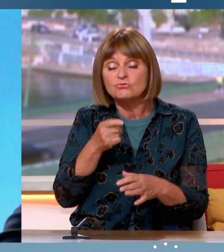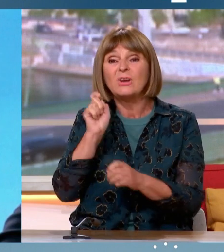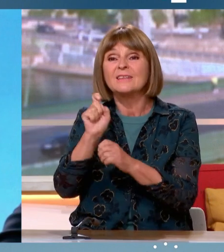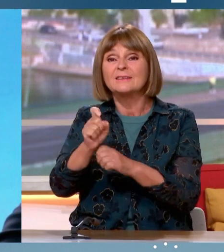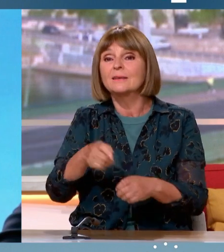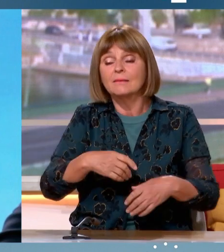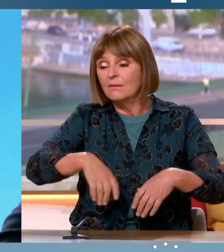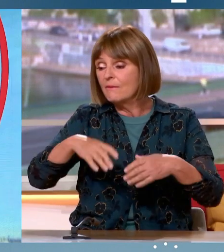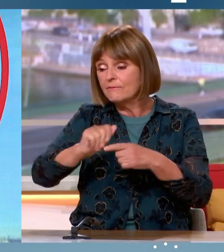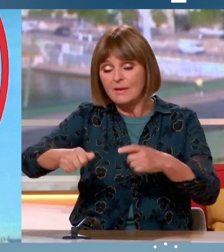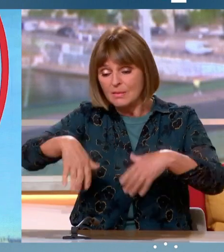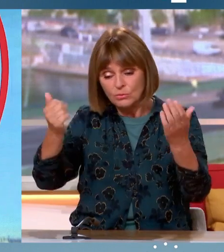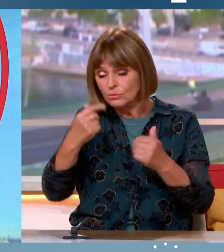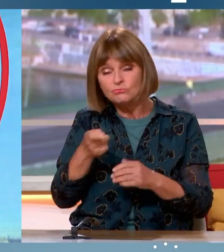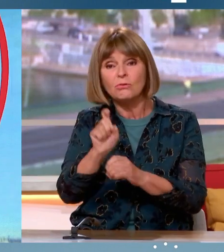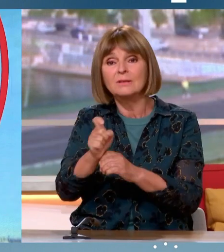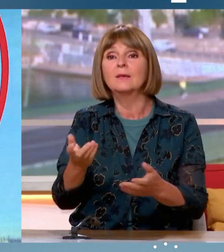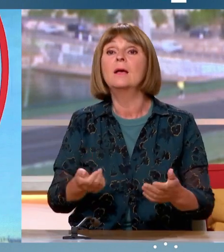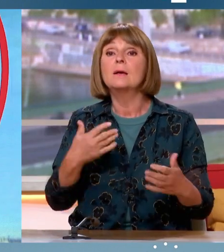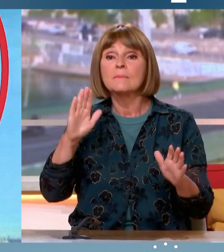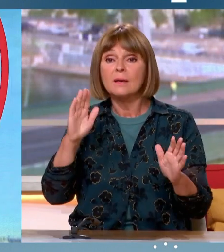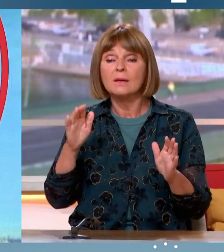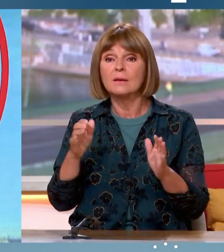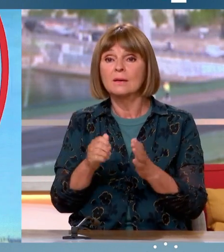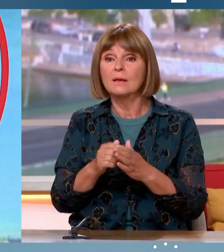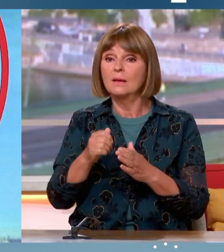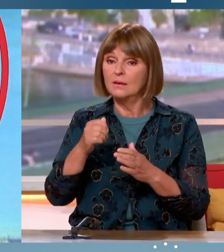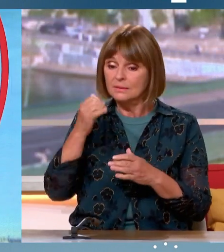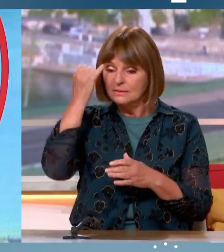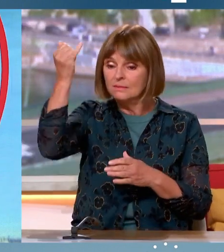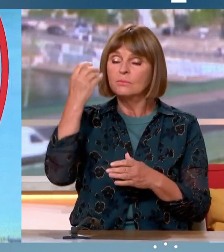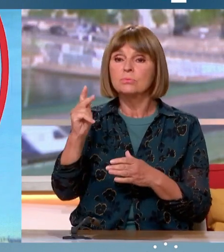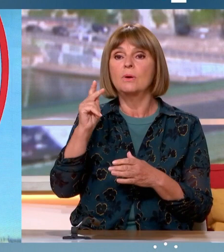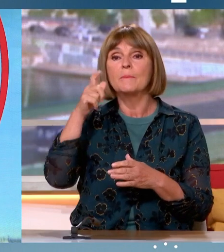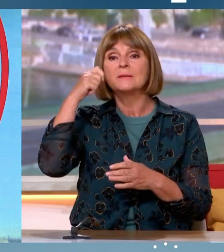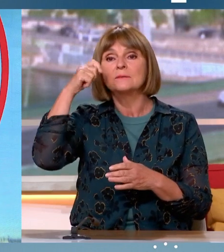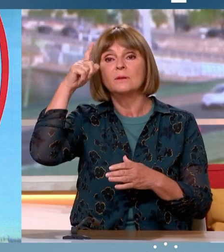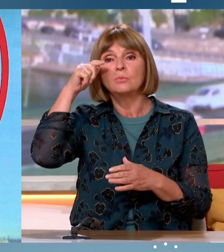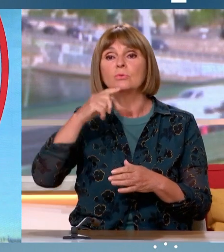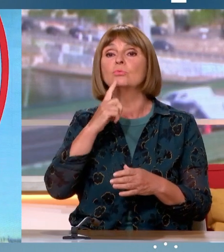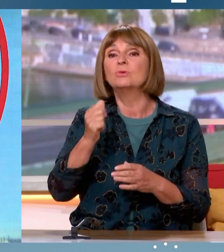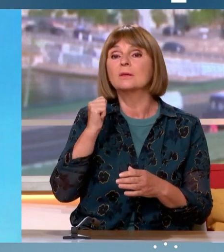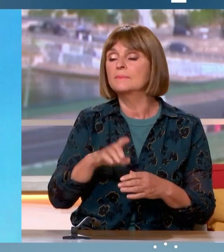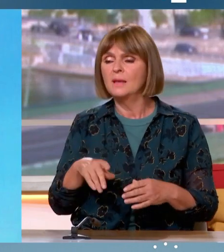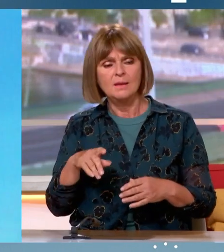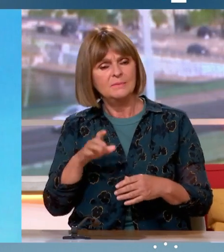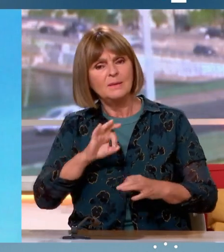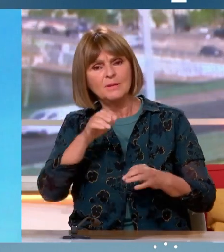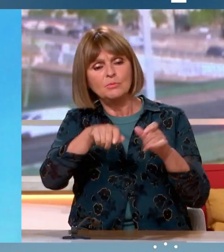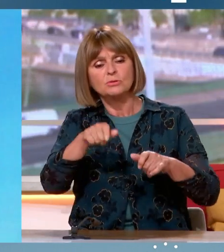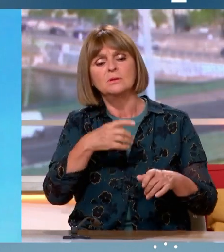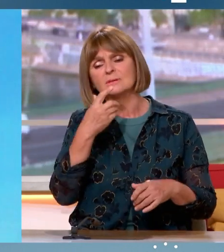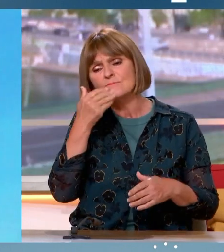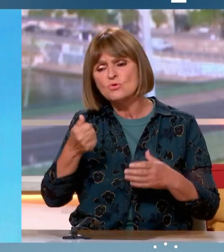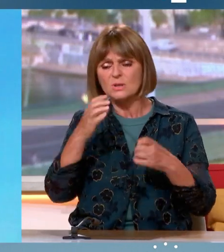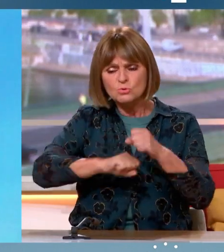que sur le terrain, on nous parle, je dirais, de cette initiative du président de la République, pas depuis hier. Et personne ne vous dit qu'il ferait mieux de s'occuper de nos problèmes. Personne